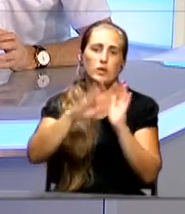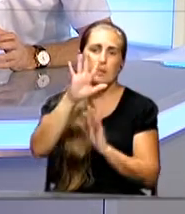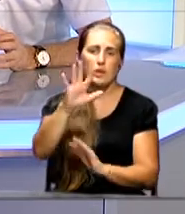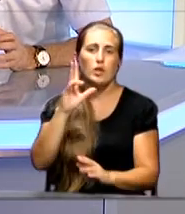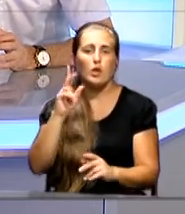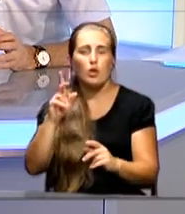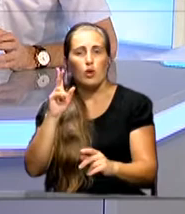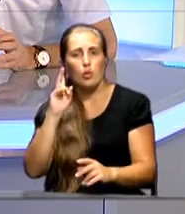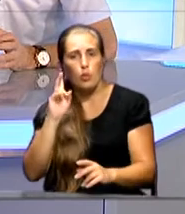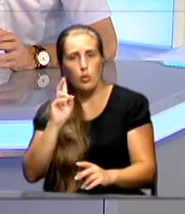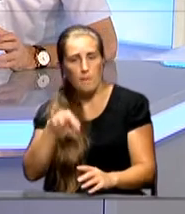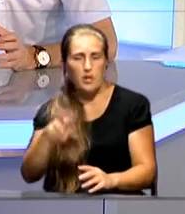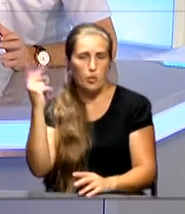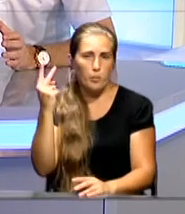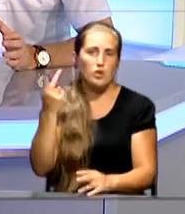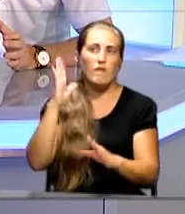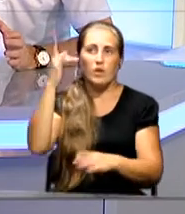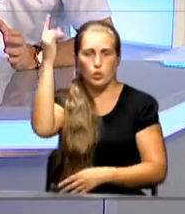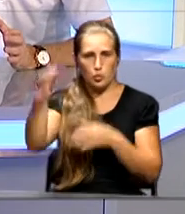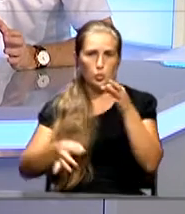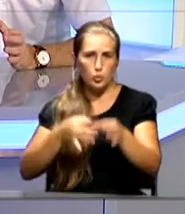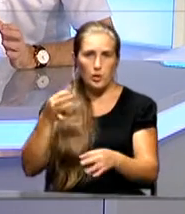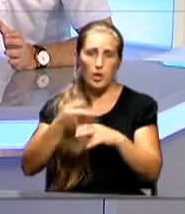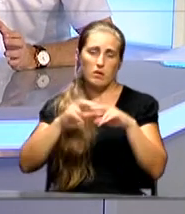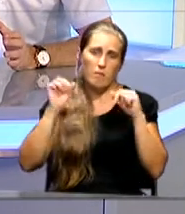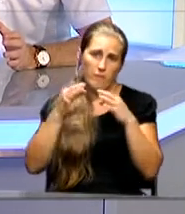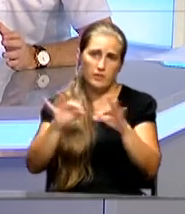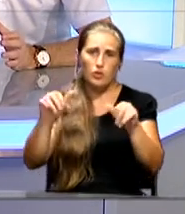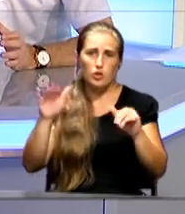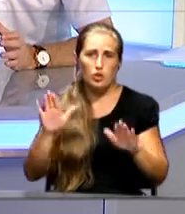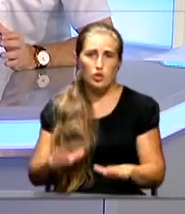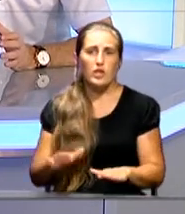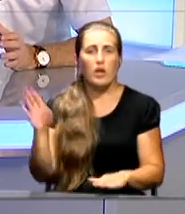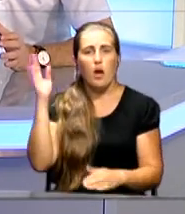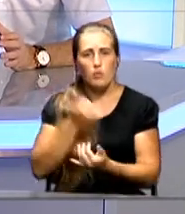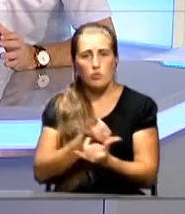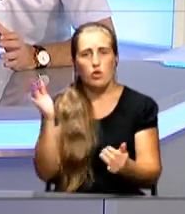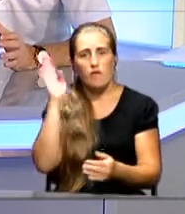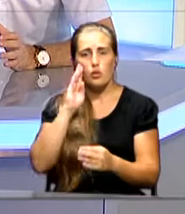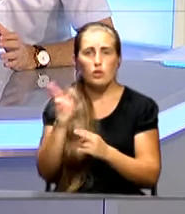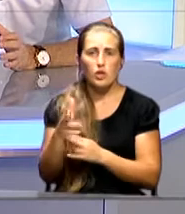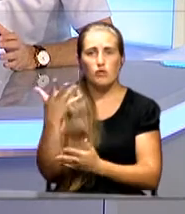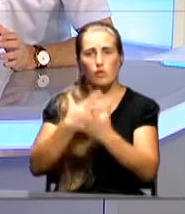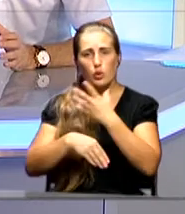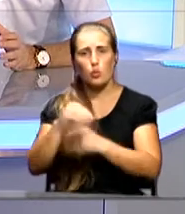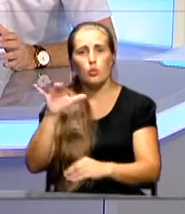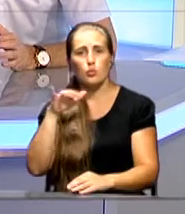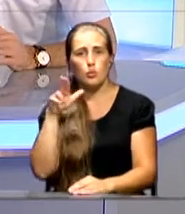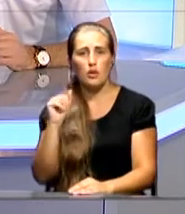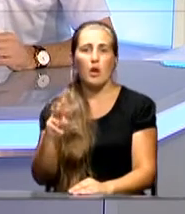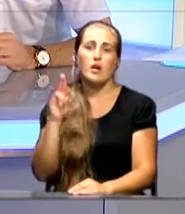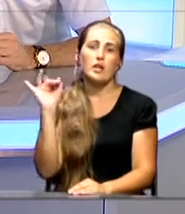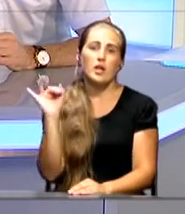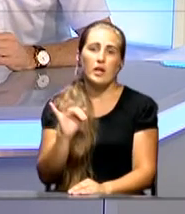кубических метров в сутки. И вот это позволит решить проблему обеспечения водой и Керчи, и Феодосии, и Судака, и,